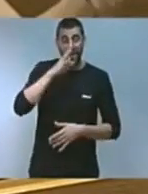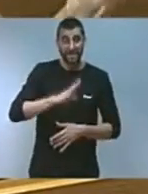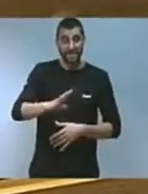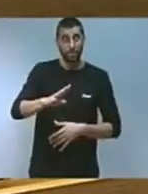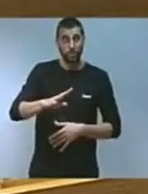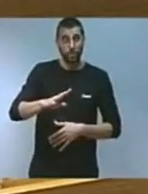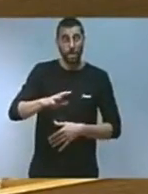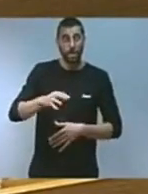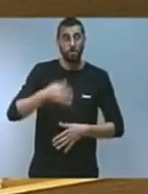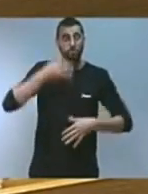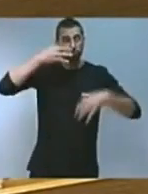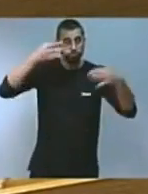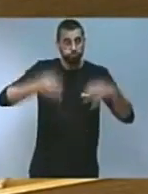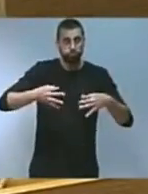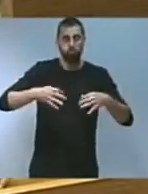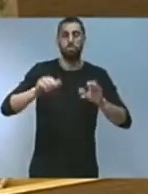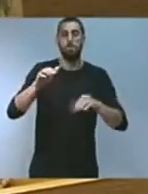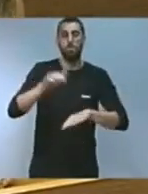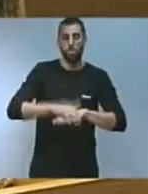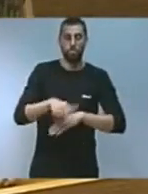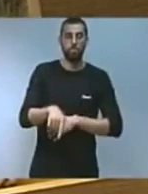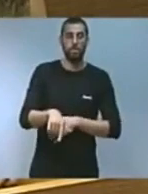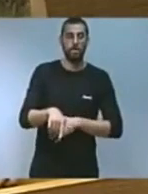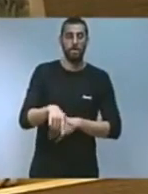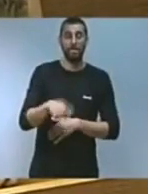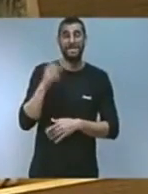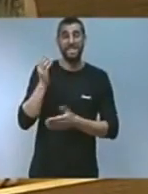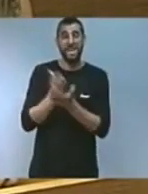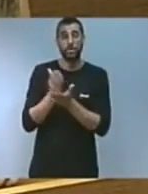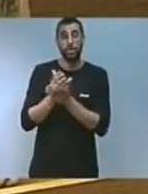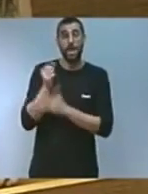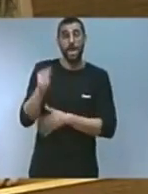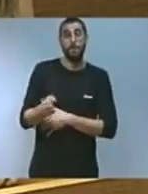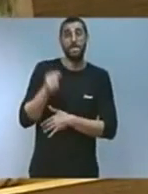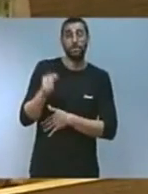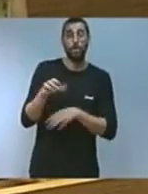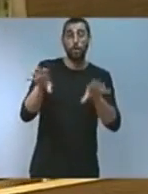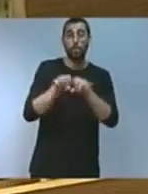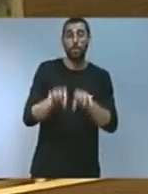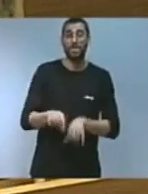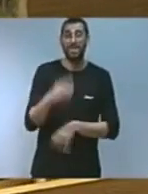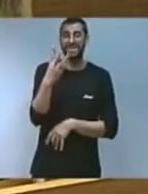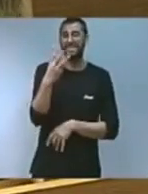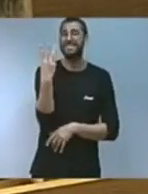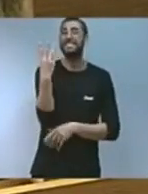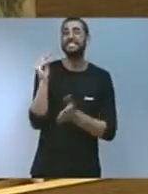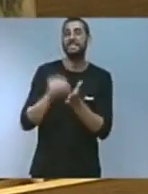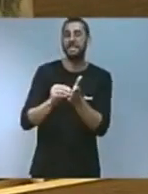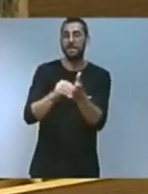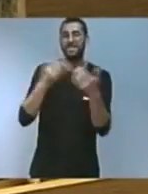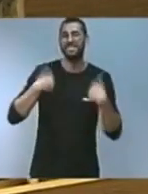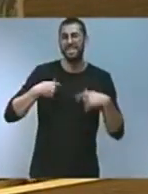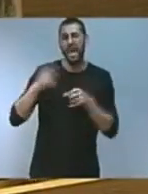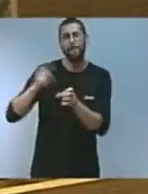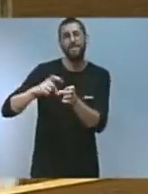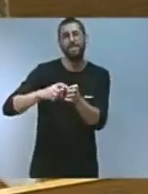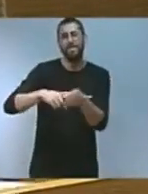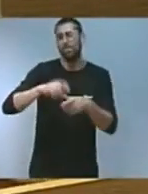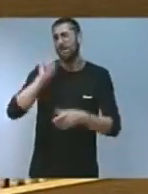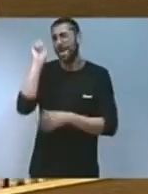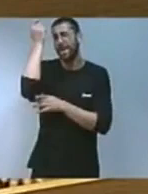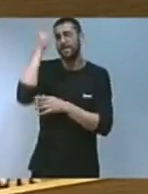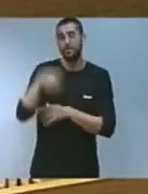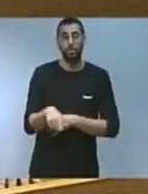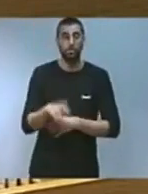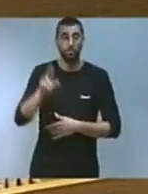les deia l'escola de pastor porta tres edicions en cada província amb gran èxit de participació hem de tindre en compte